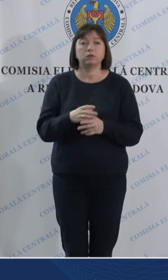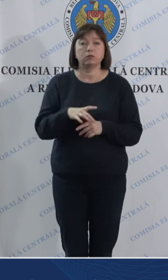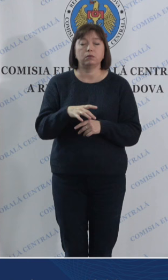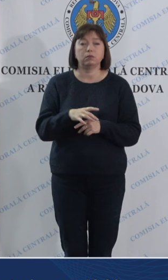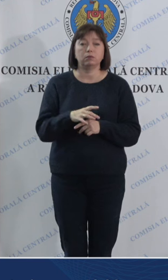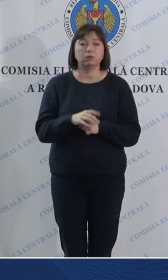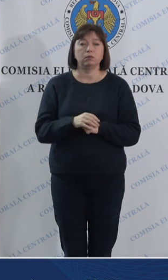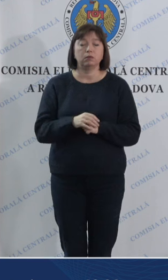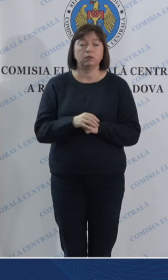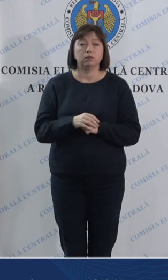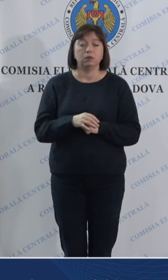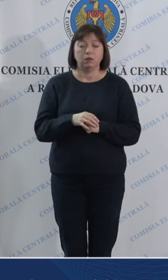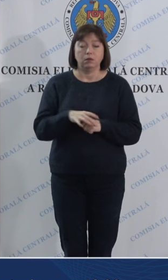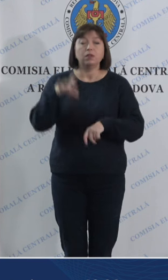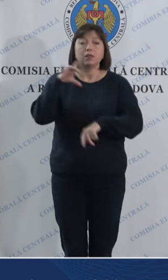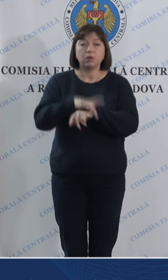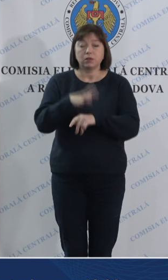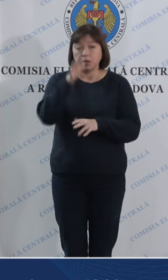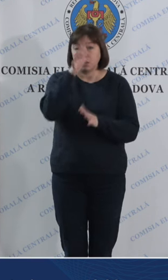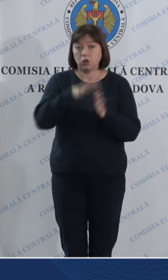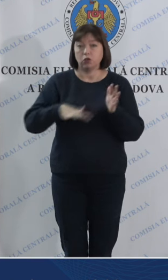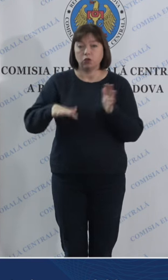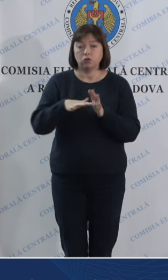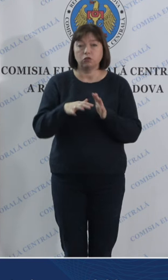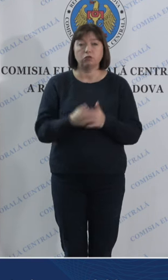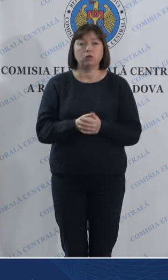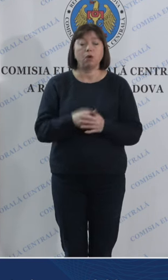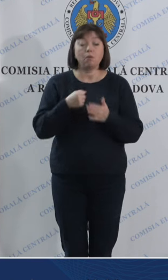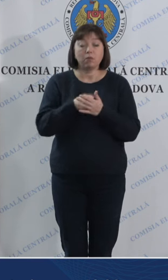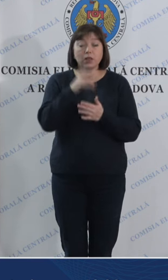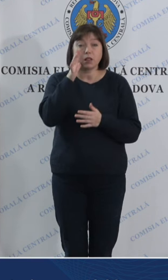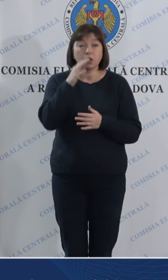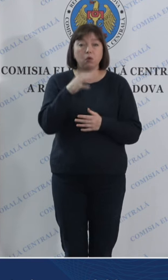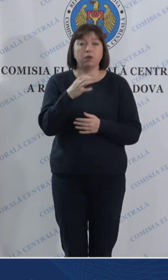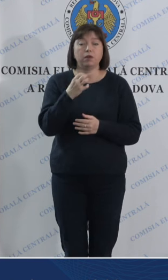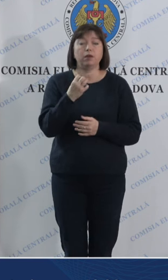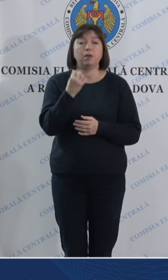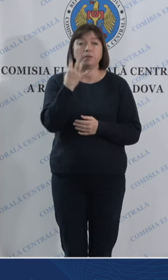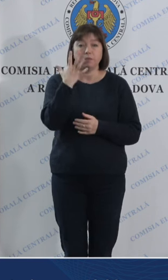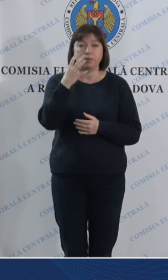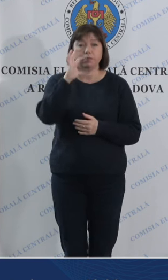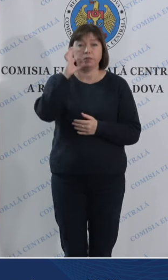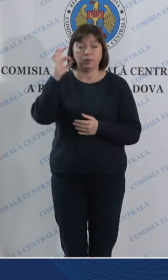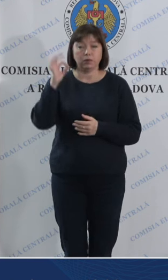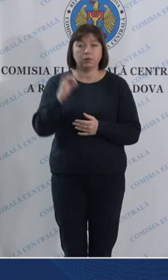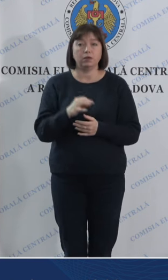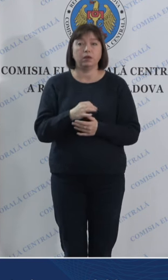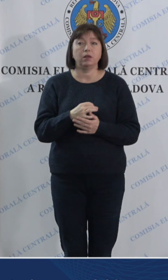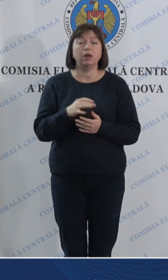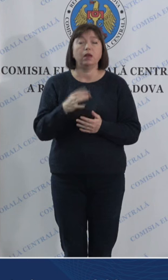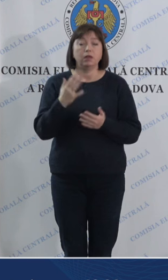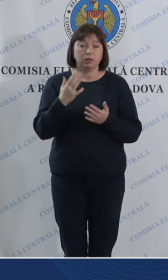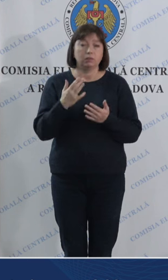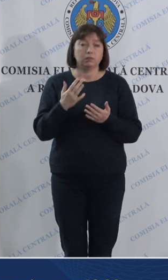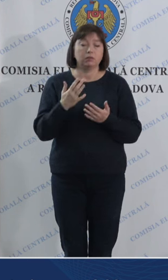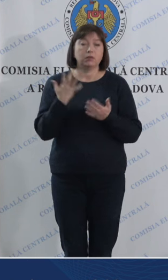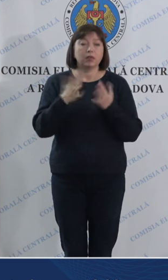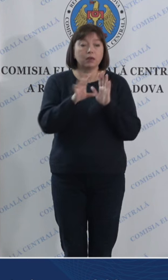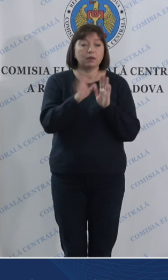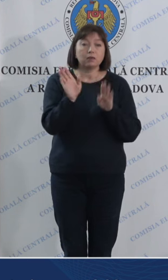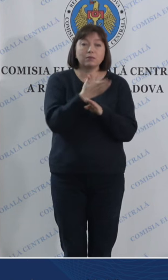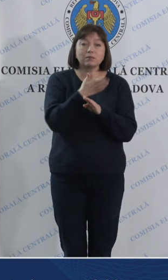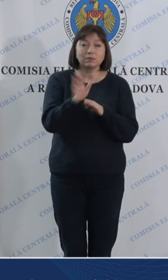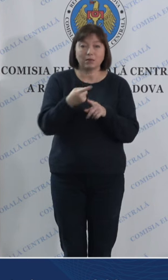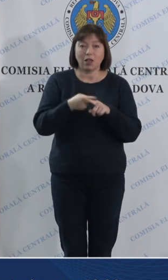în municipiu Chișinău până la orele 15.00 dacă e să clasificăm aceste incidente